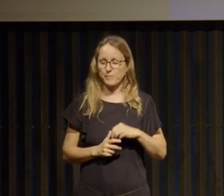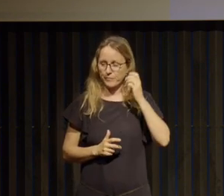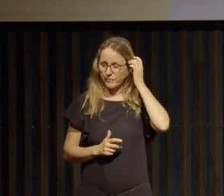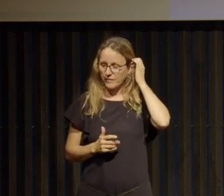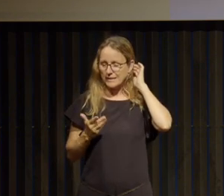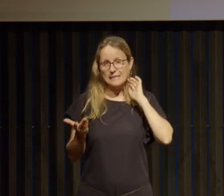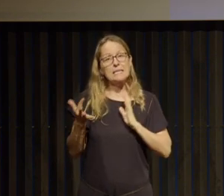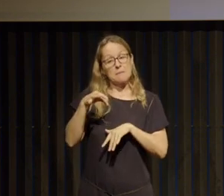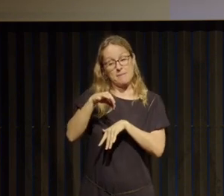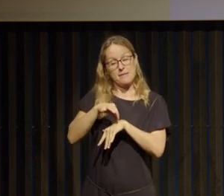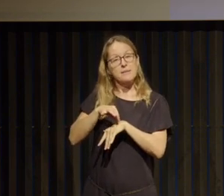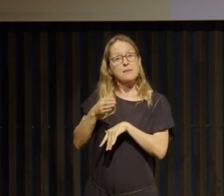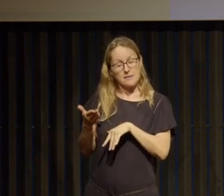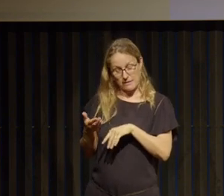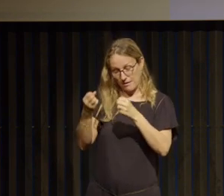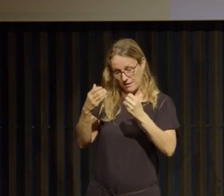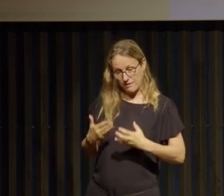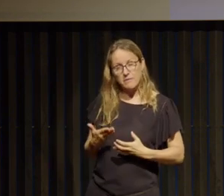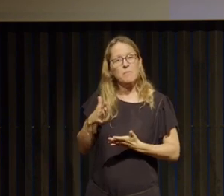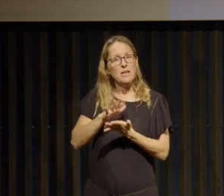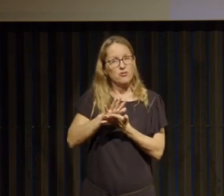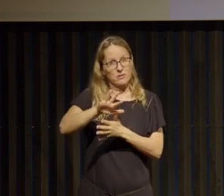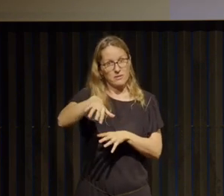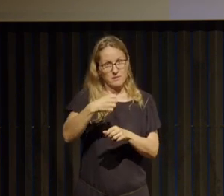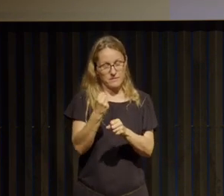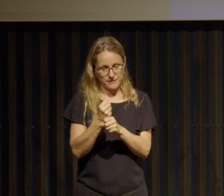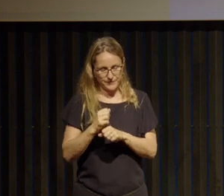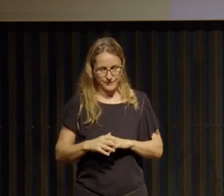Alors la maladie elle s'est déclenchée effectivement à mes 15 ans